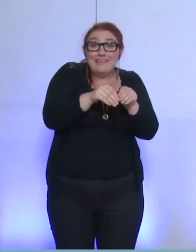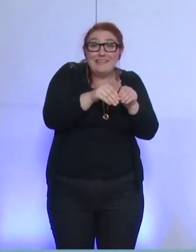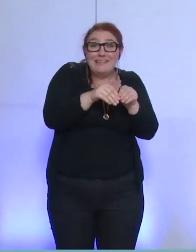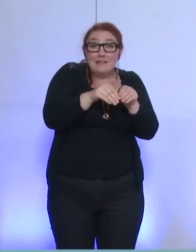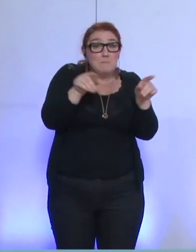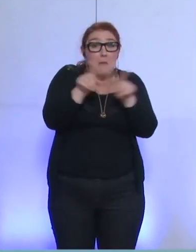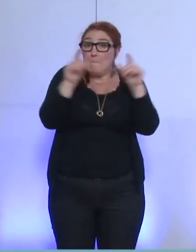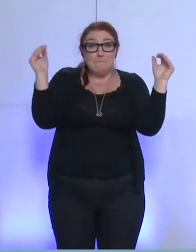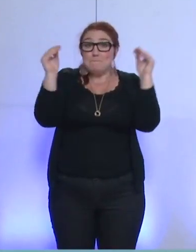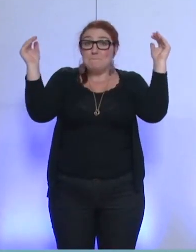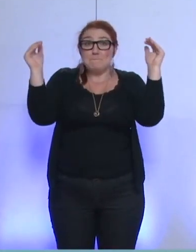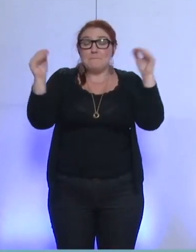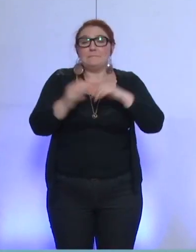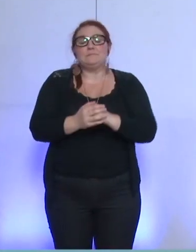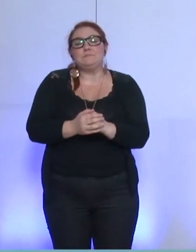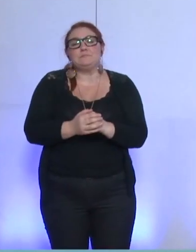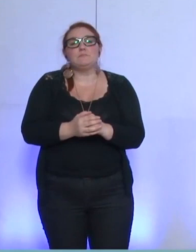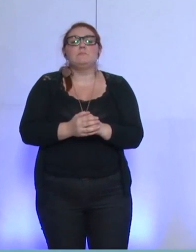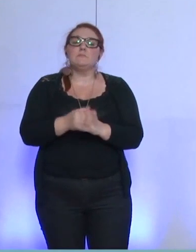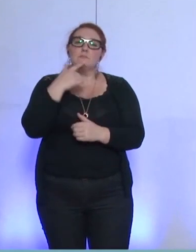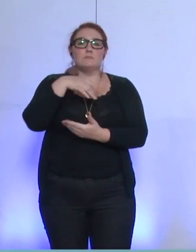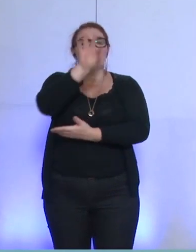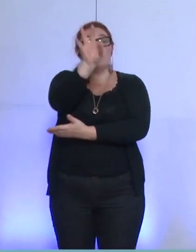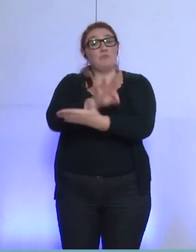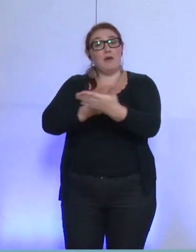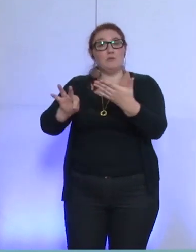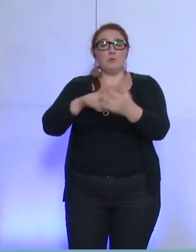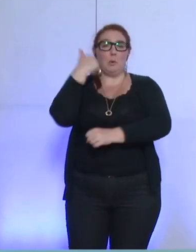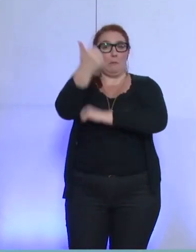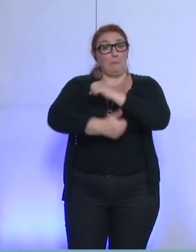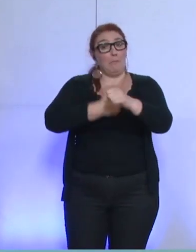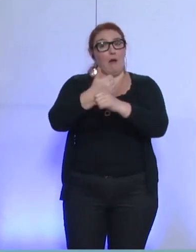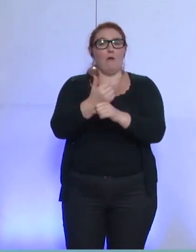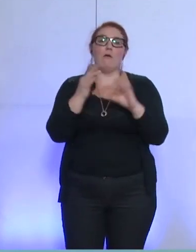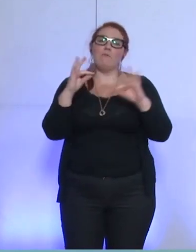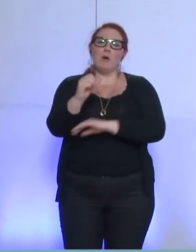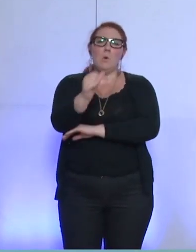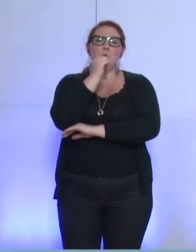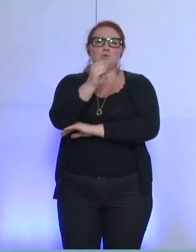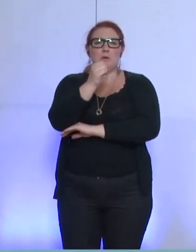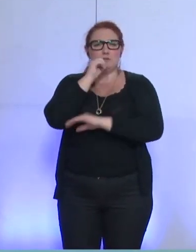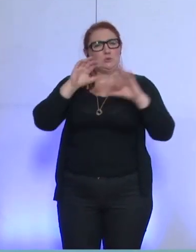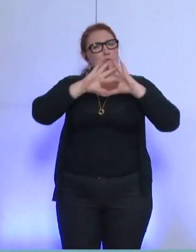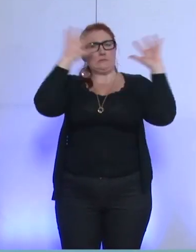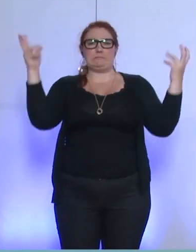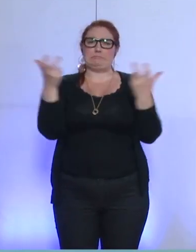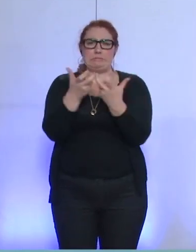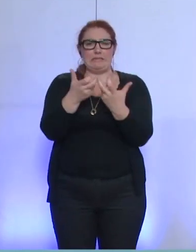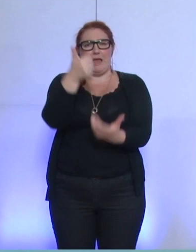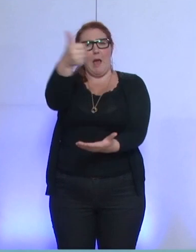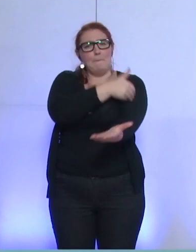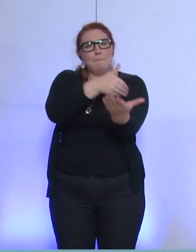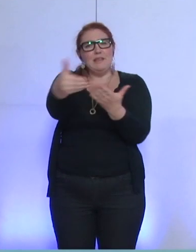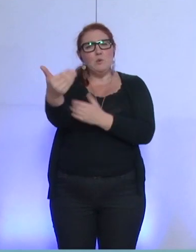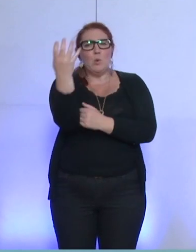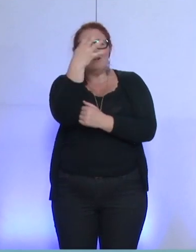C'est aussi, donc, une facture annuelle en termes de consommation de 1 470